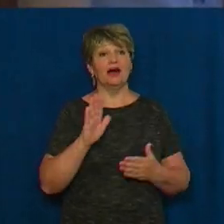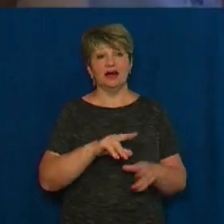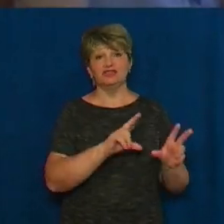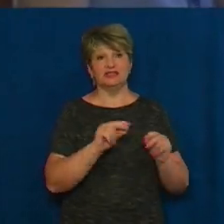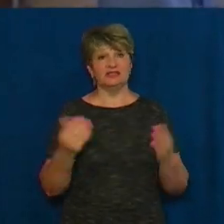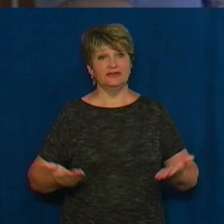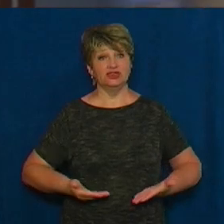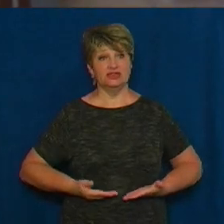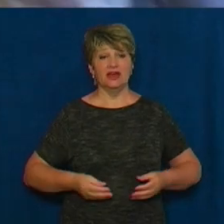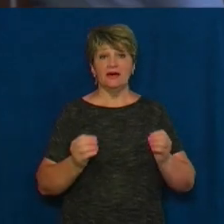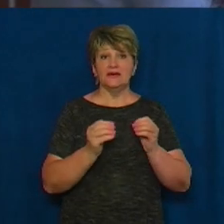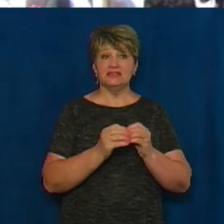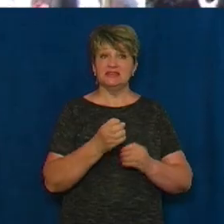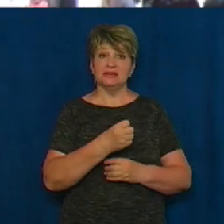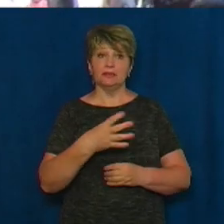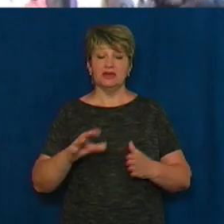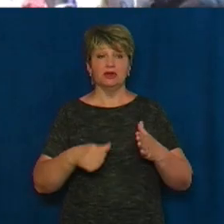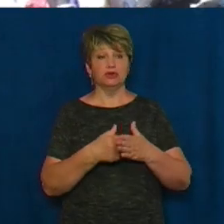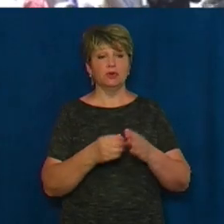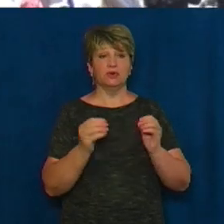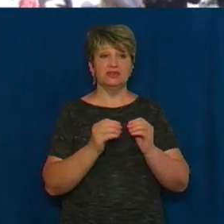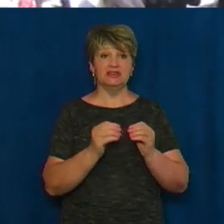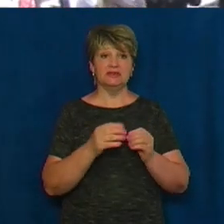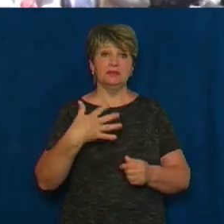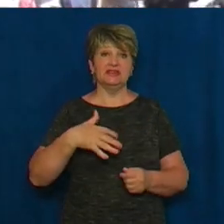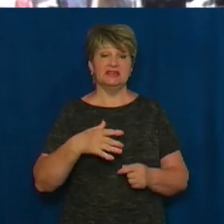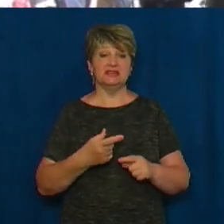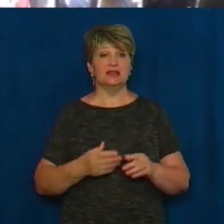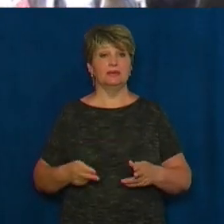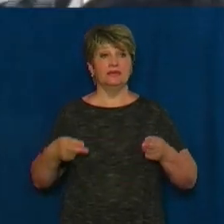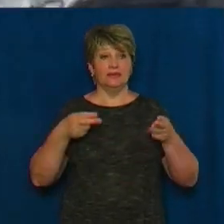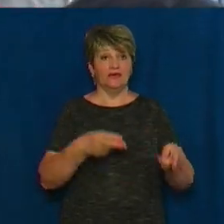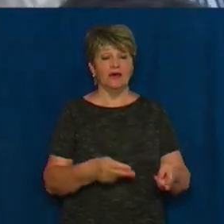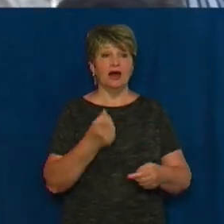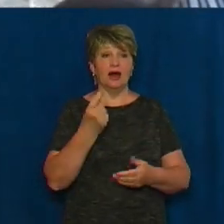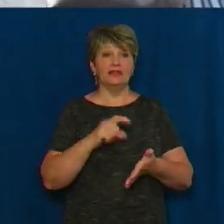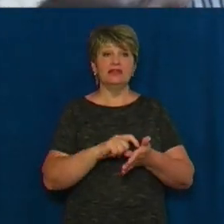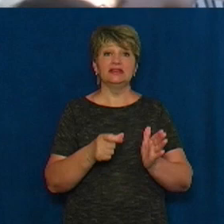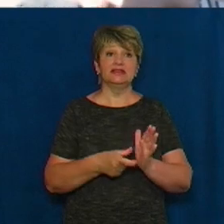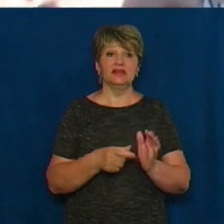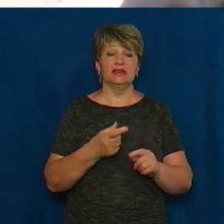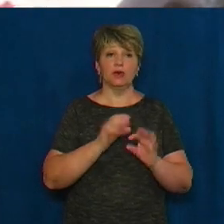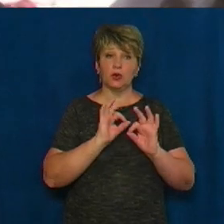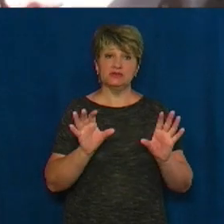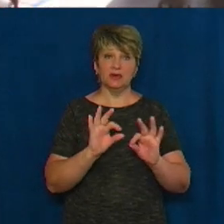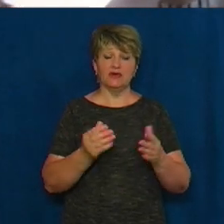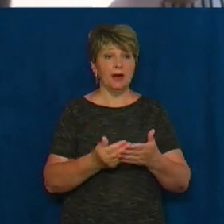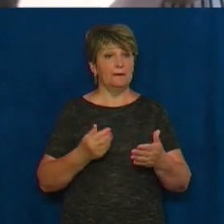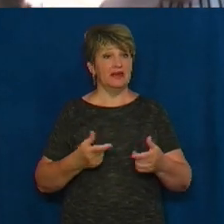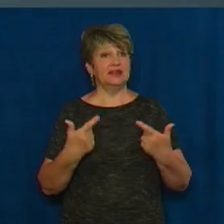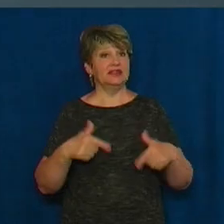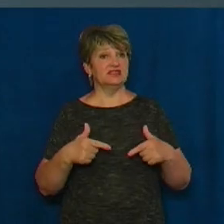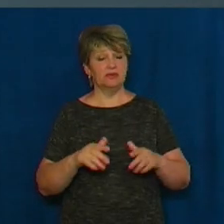Із 10.15 до 10.50 тривав допуск до пункту тестування. Одиннадцятикласник Дмитро Демченко розповідає, перед іспитом не